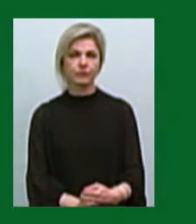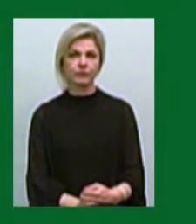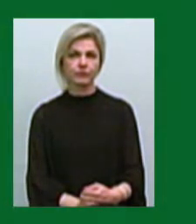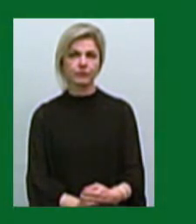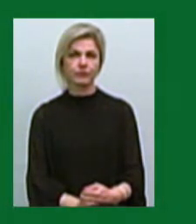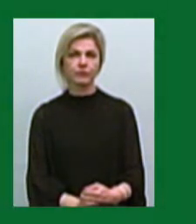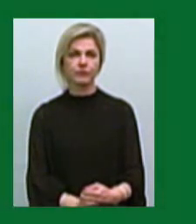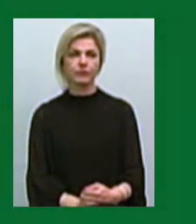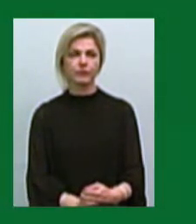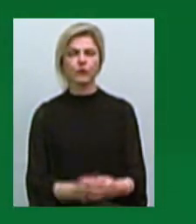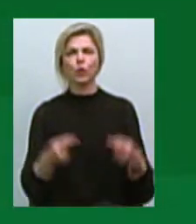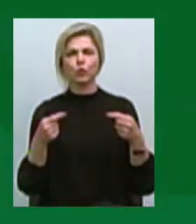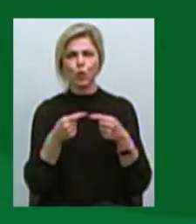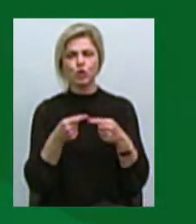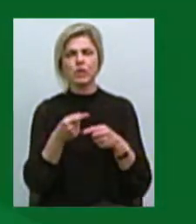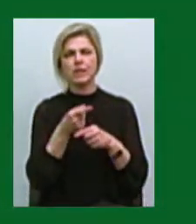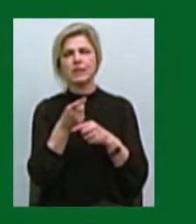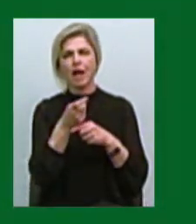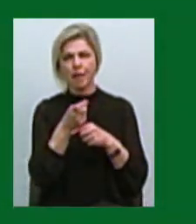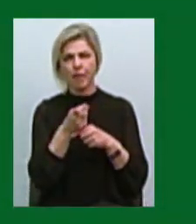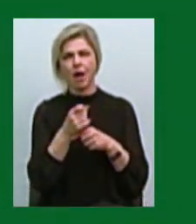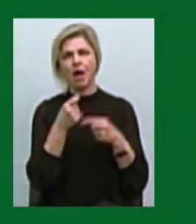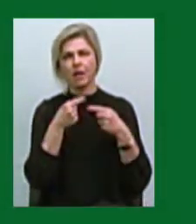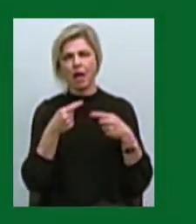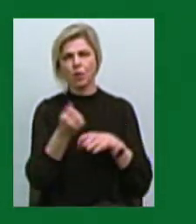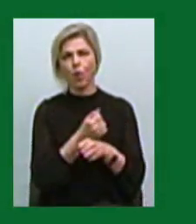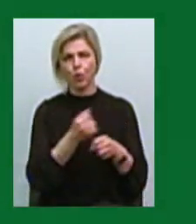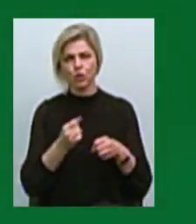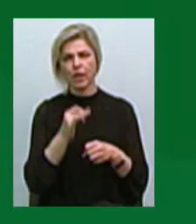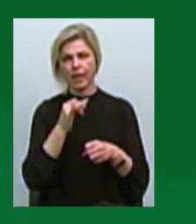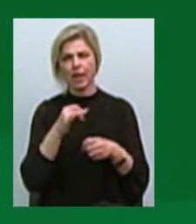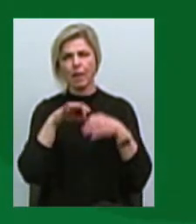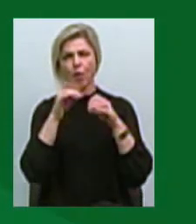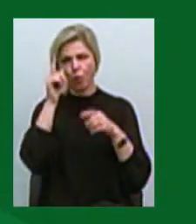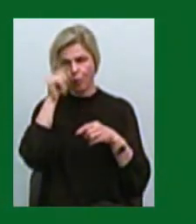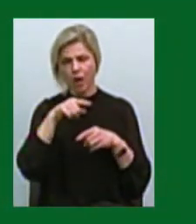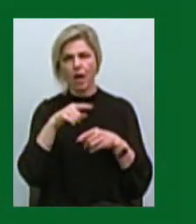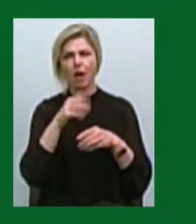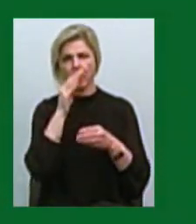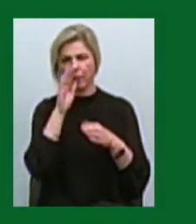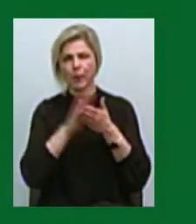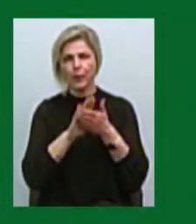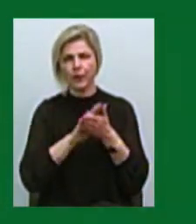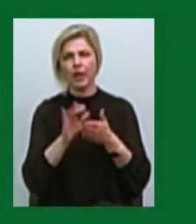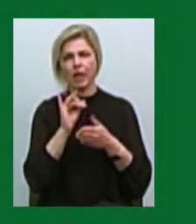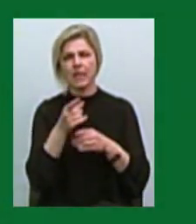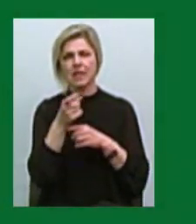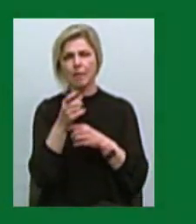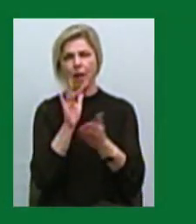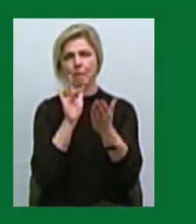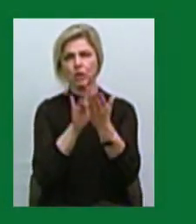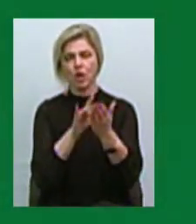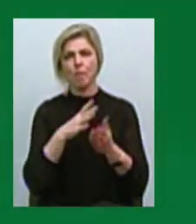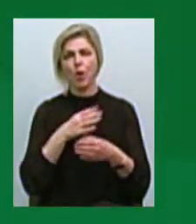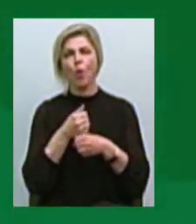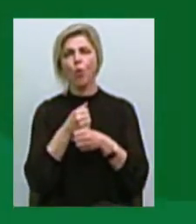Високоточна стрільба з пневметичної зброї, мистецтво маскування, стрільба по рухомій мішені. У Миколаїві відбувся кубок